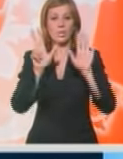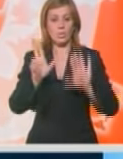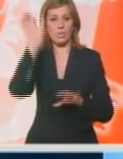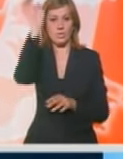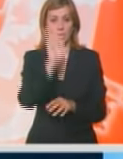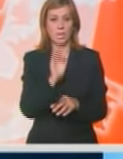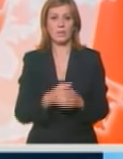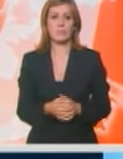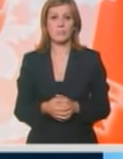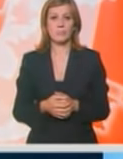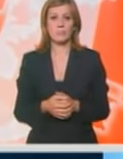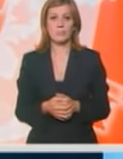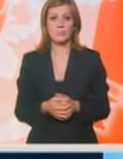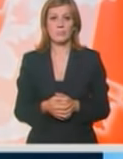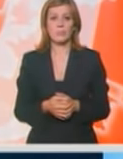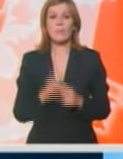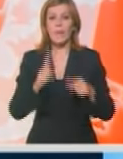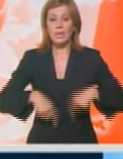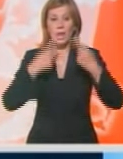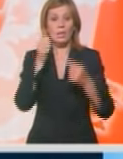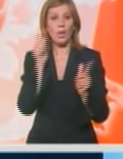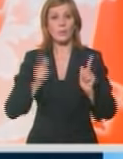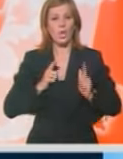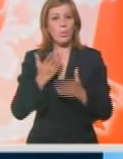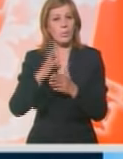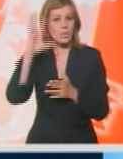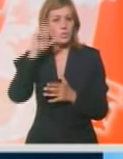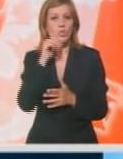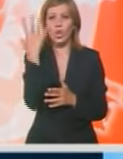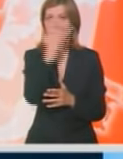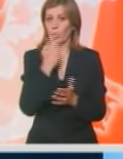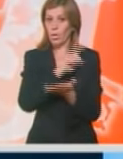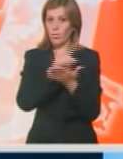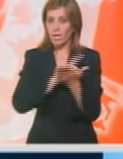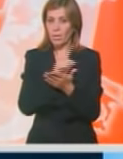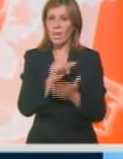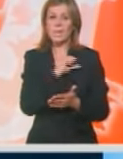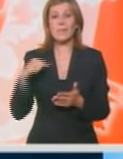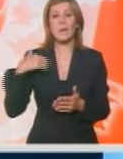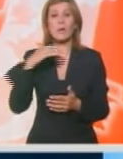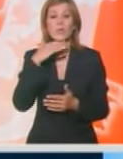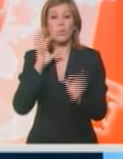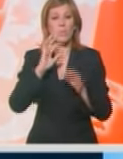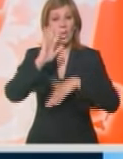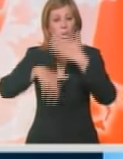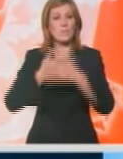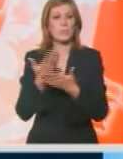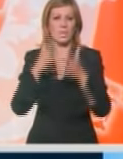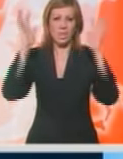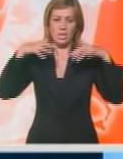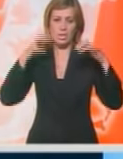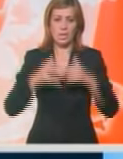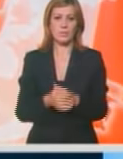stepeni. Narednih dana očekujemo pretežno sunčano i toplo vreme. Samo u subotu umereno oblačno sa lokalnim